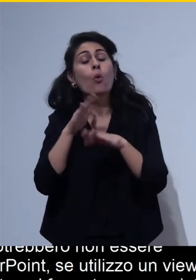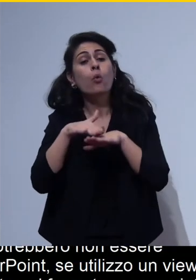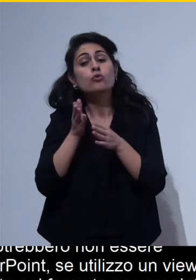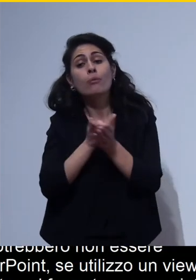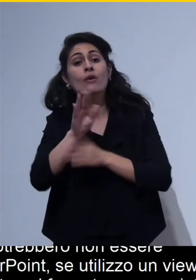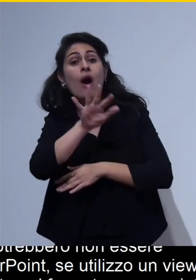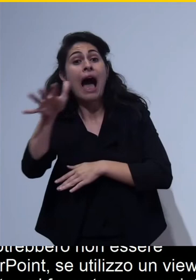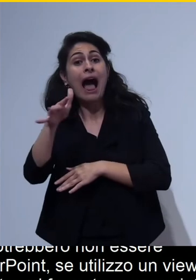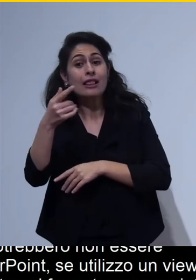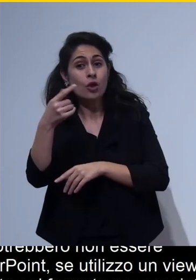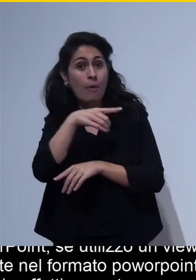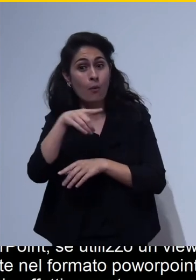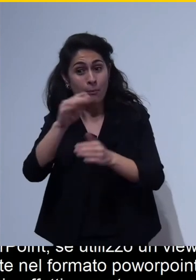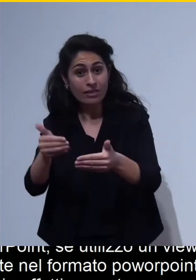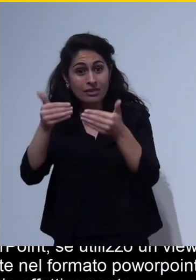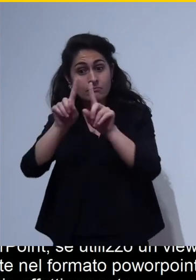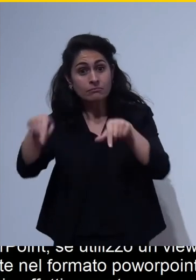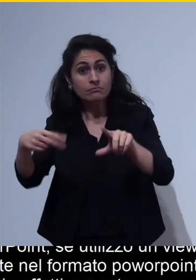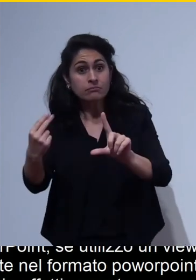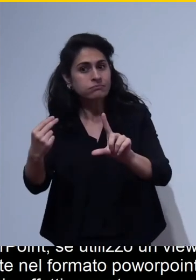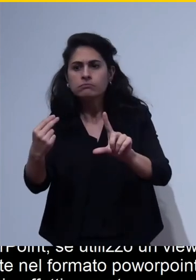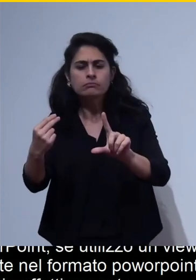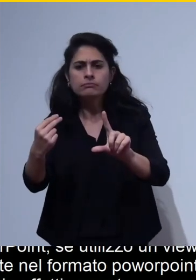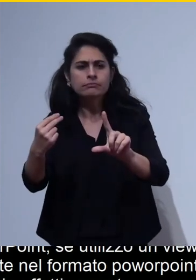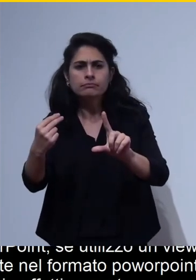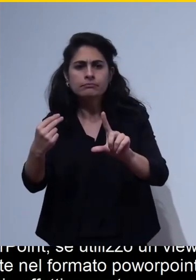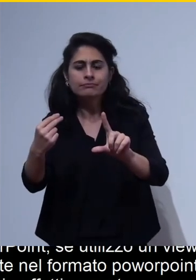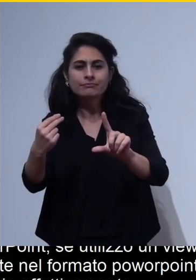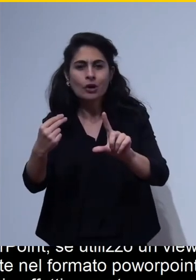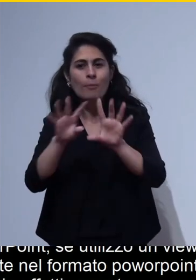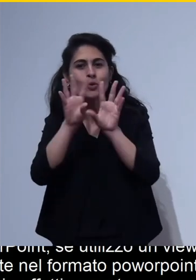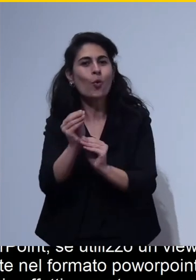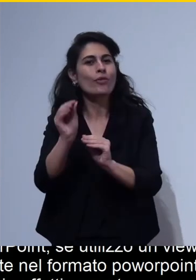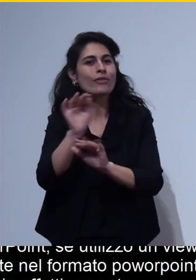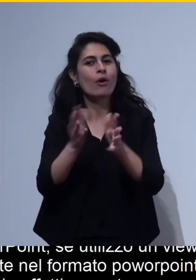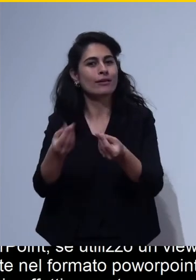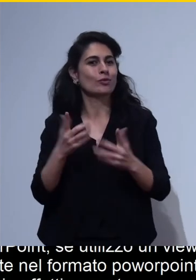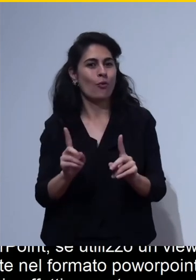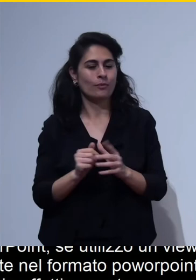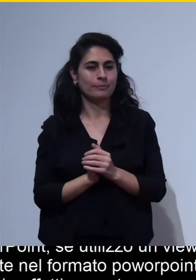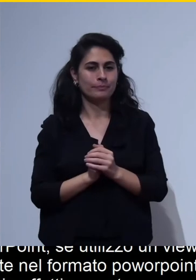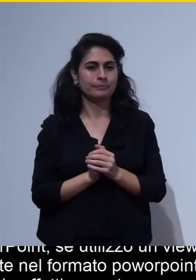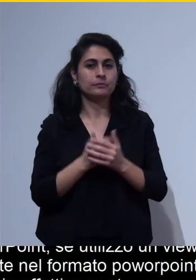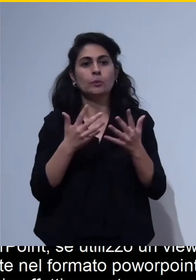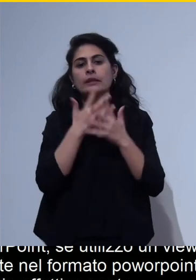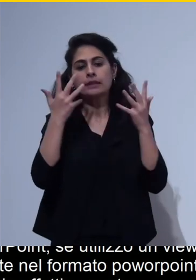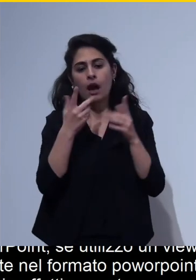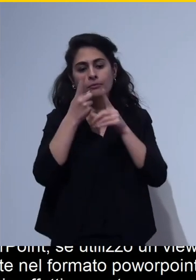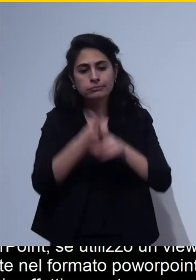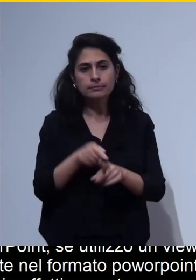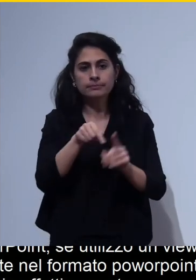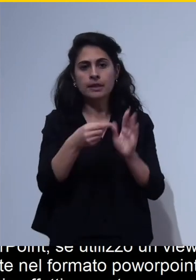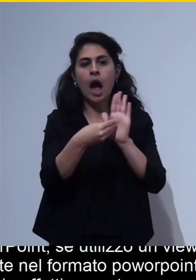anche per un fruttore di screen reader. Quindi, questa analisi è molto vincolata a questo tipo di applicazioni e